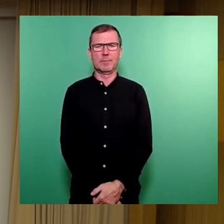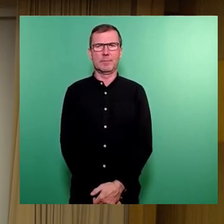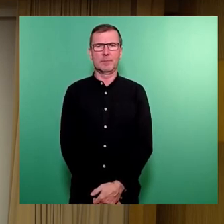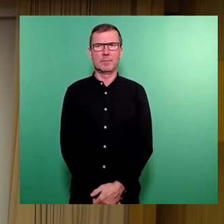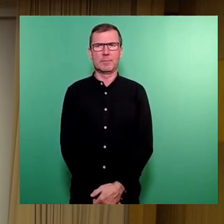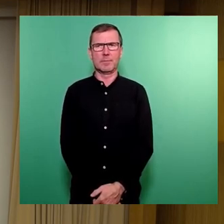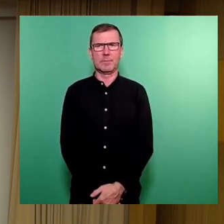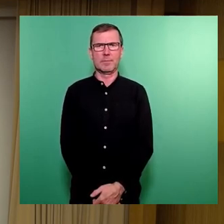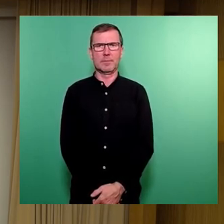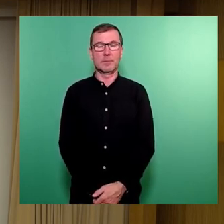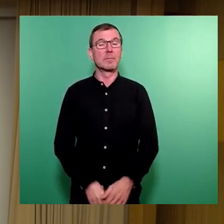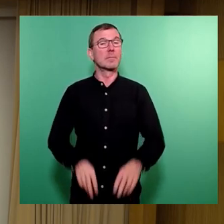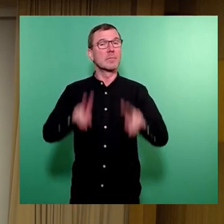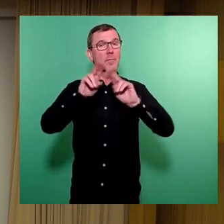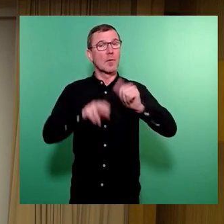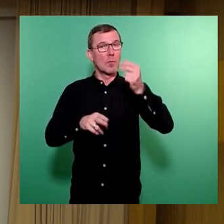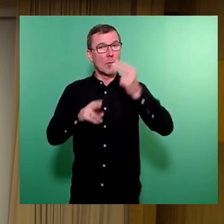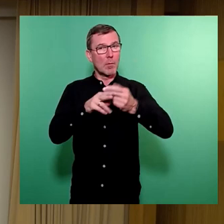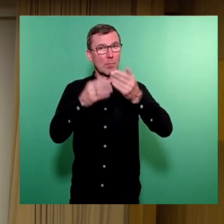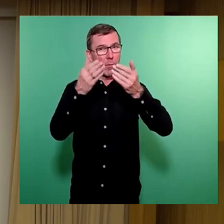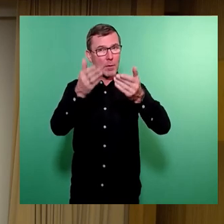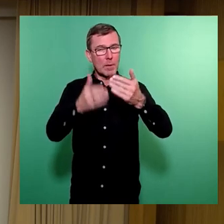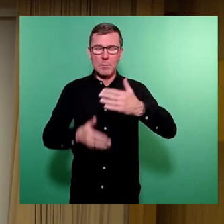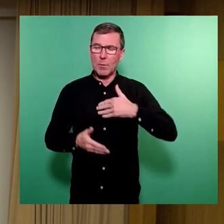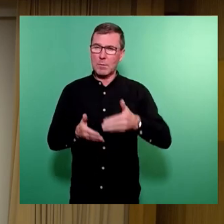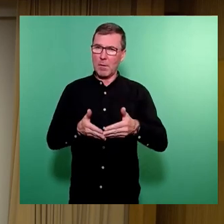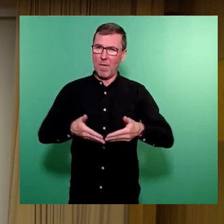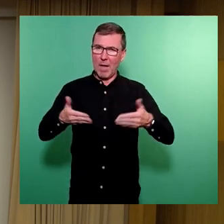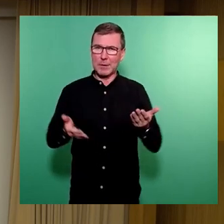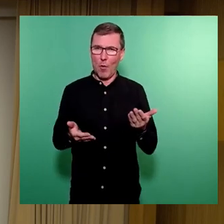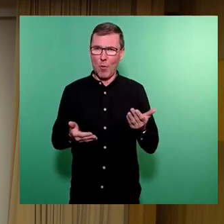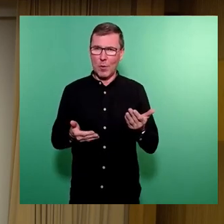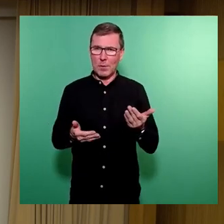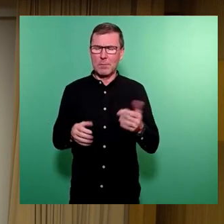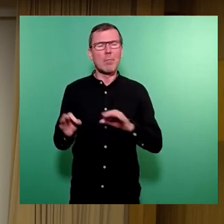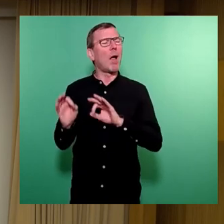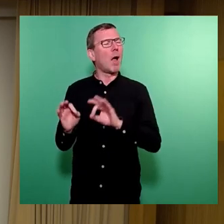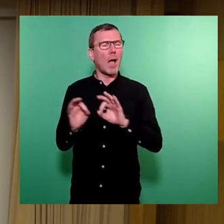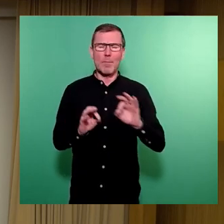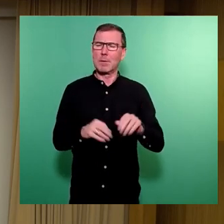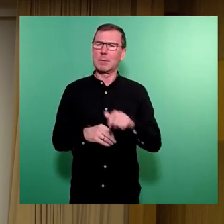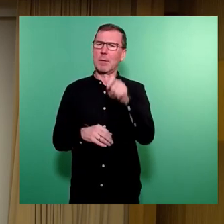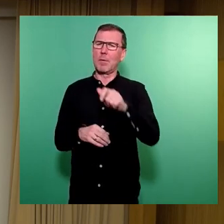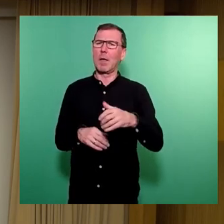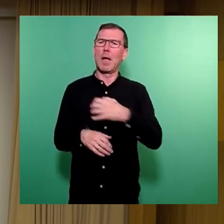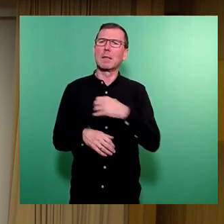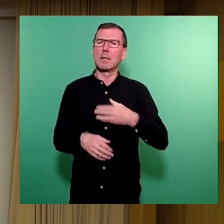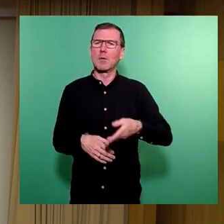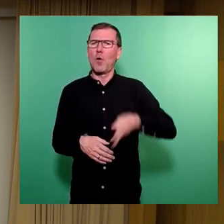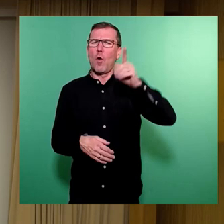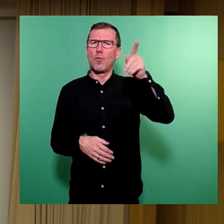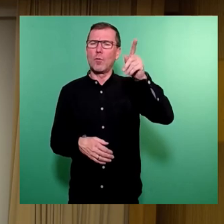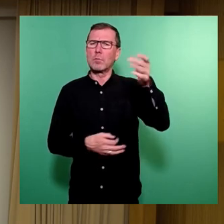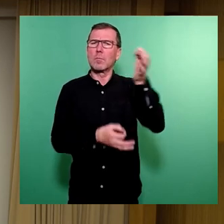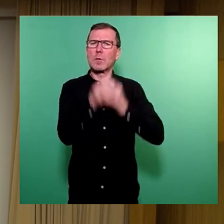Sehr geehrter Herr Oberbürgermeister, unsere Fraktion wird regelmäßig von Bürgern aus dem Dresdner Norden befragt über